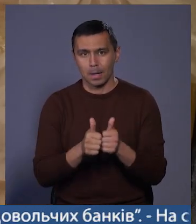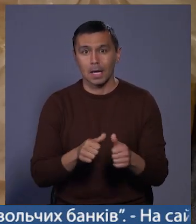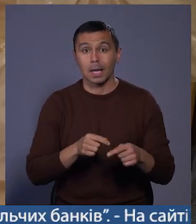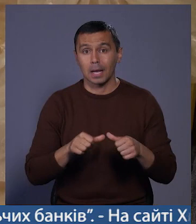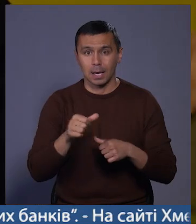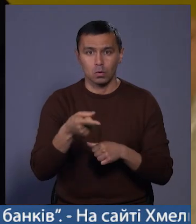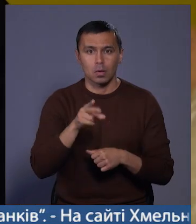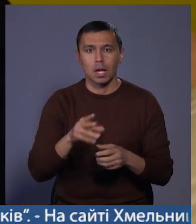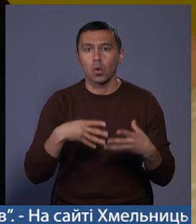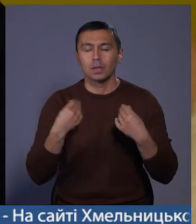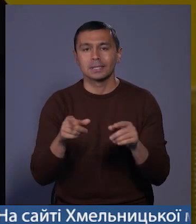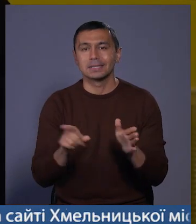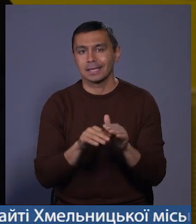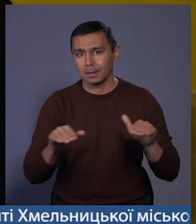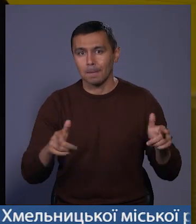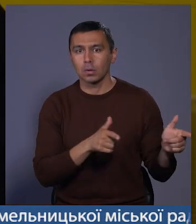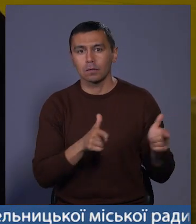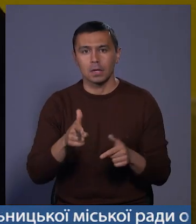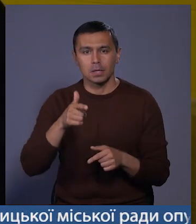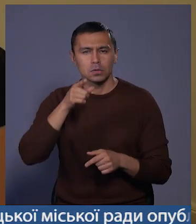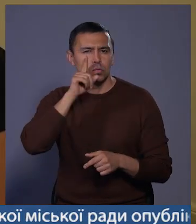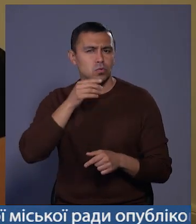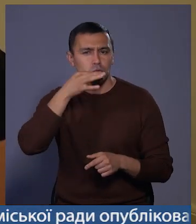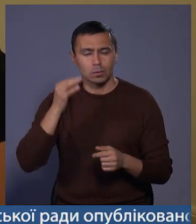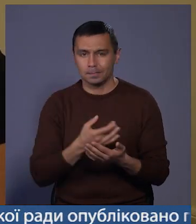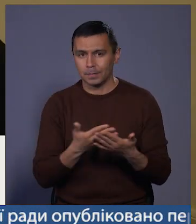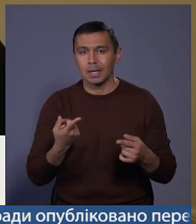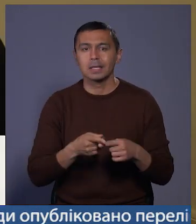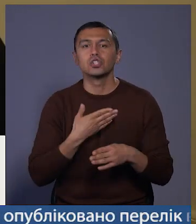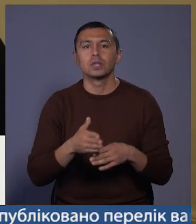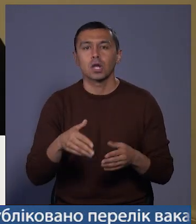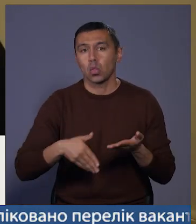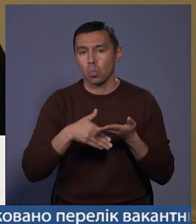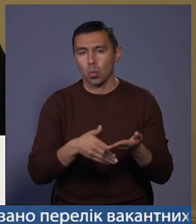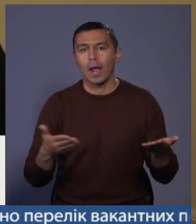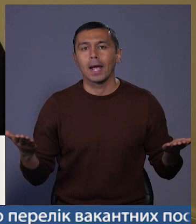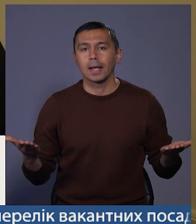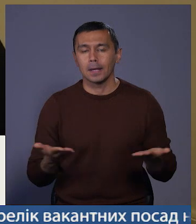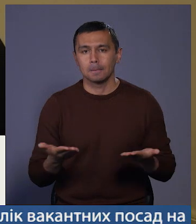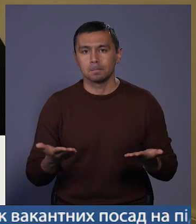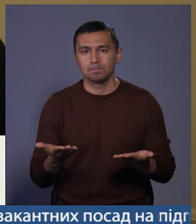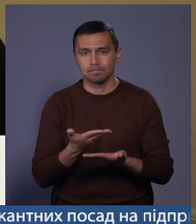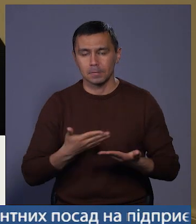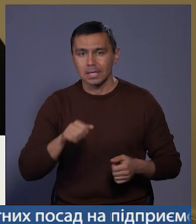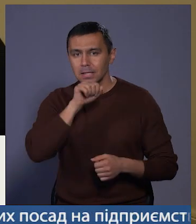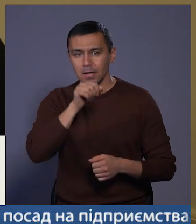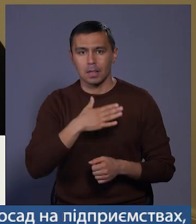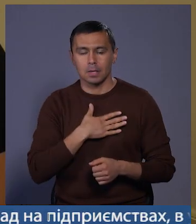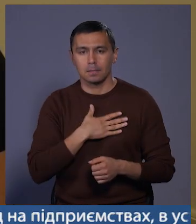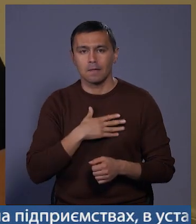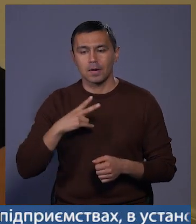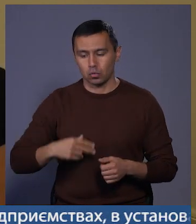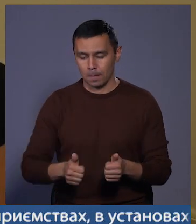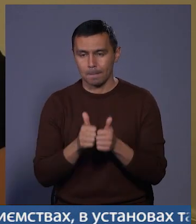Крім того, для родин з дітьми підготували солодощі. «Взагалі це лише частинка тієї допомоги, яку ми завдяки нашим французьким